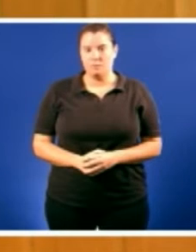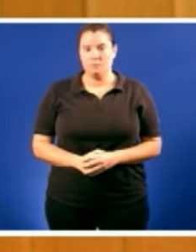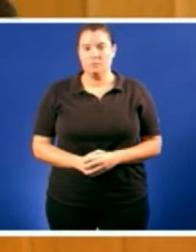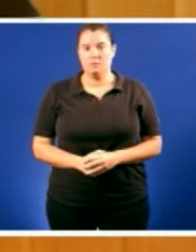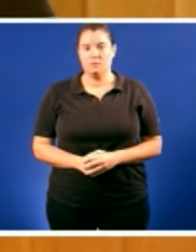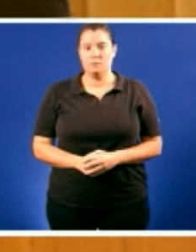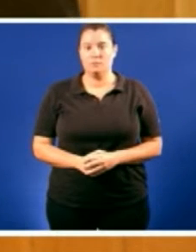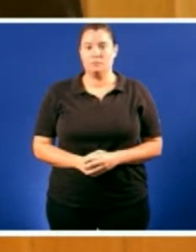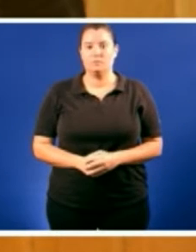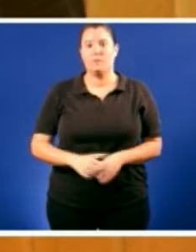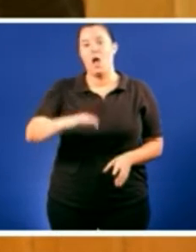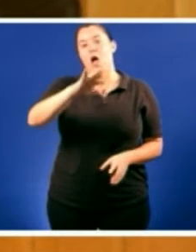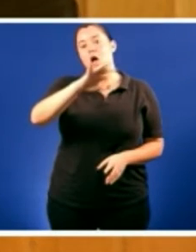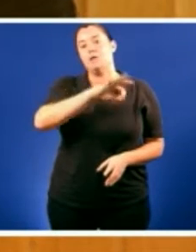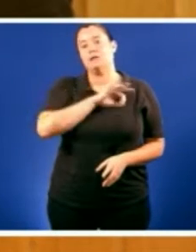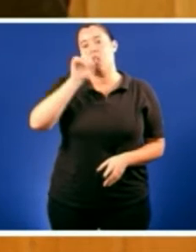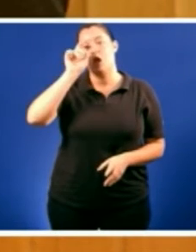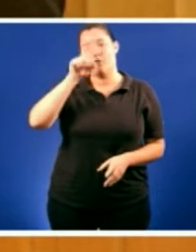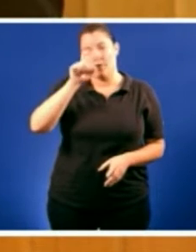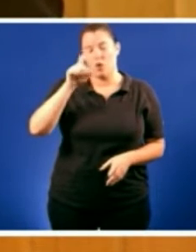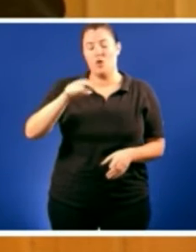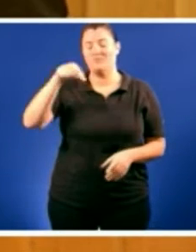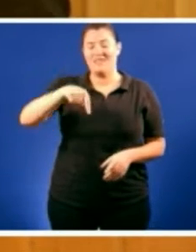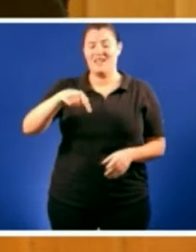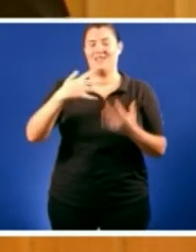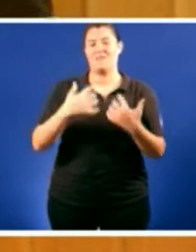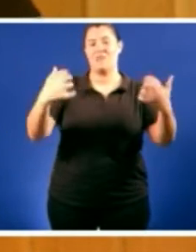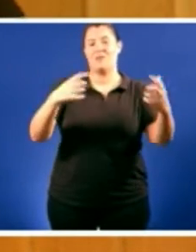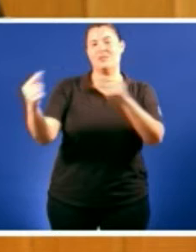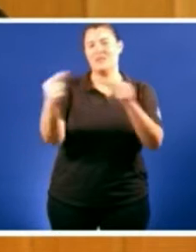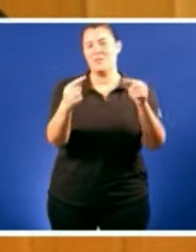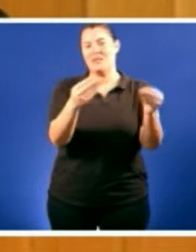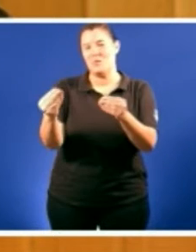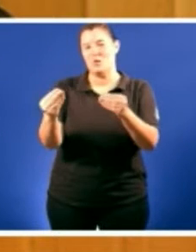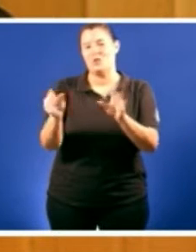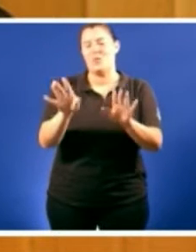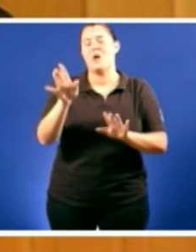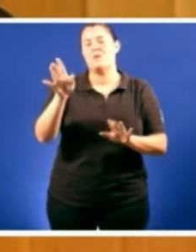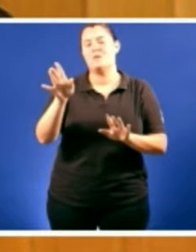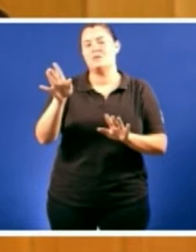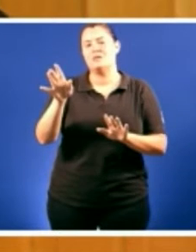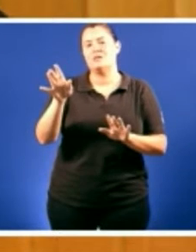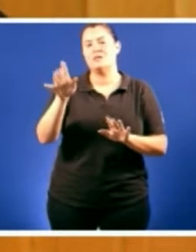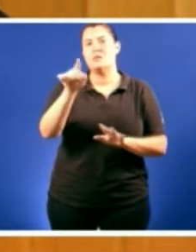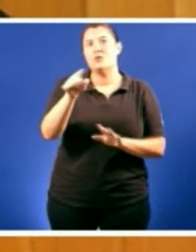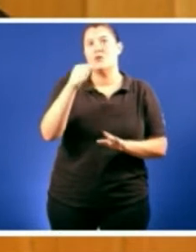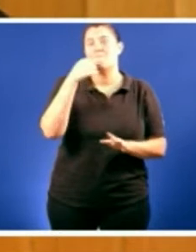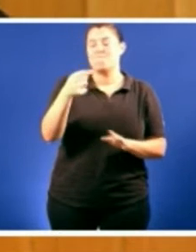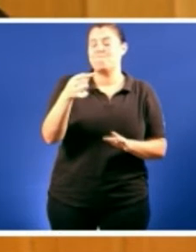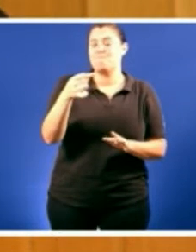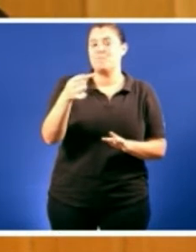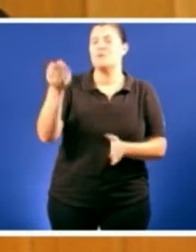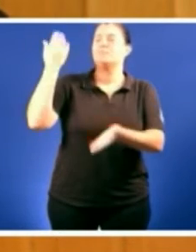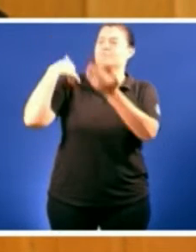Señor Feijó, en moitos debates nesta Cámara, vostede gustou de lembrar os meus tempos